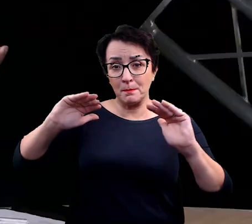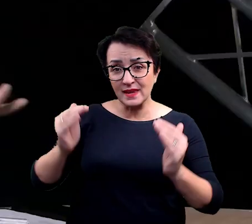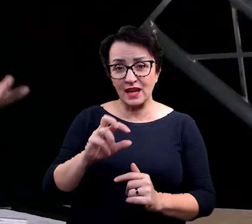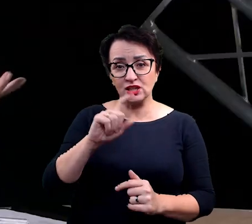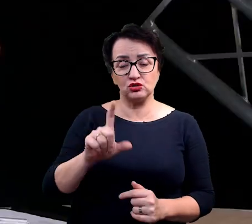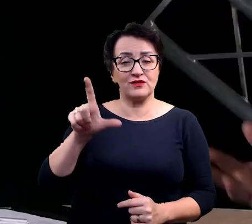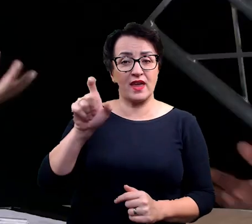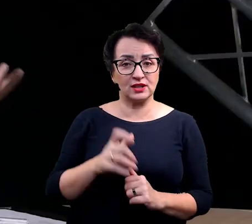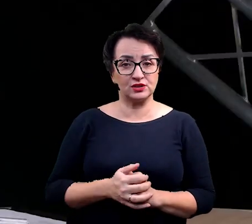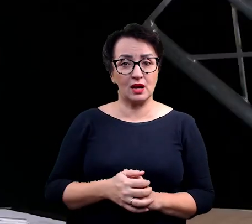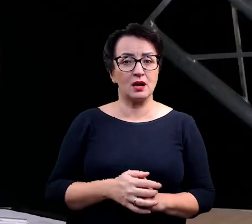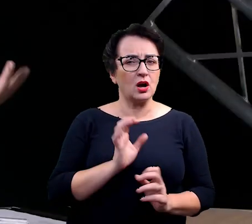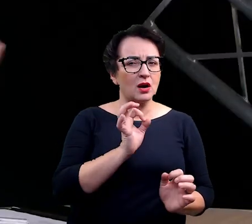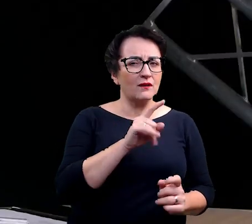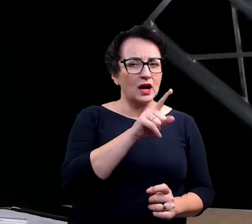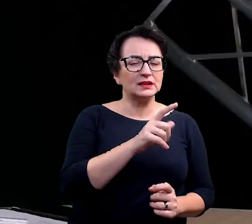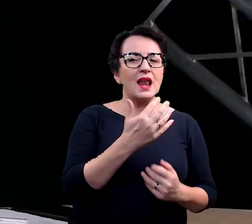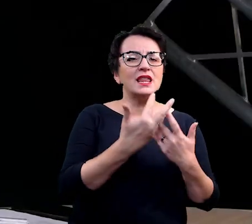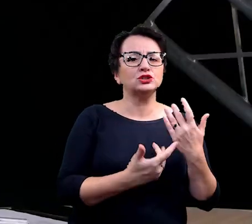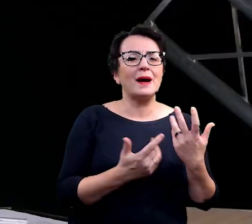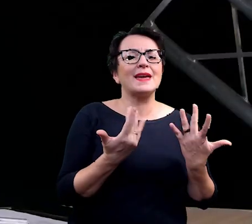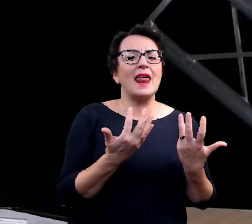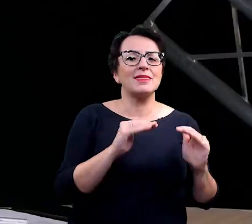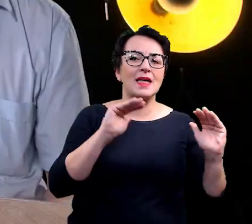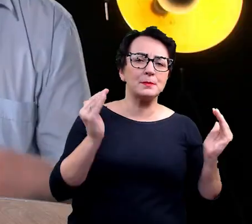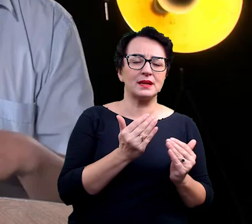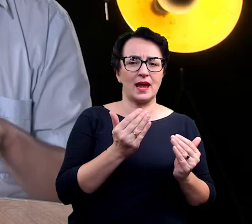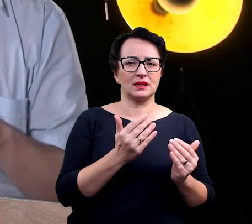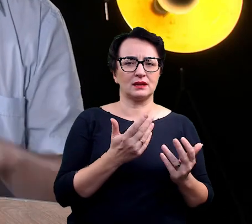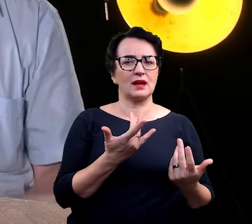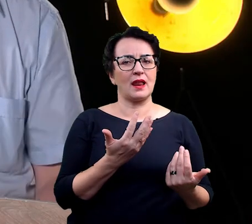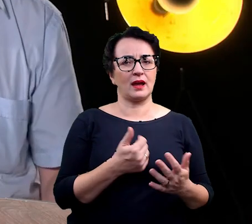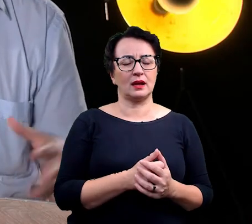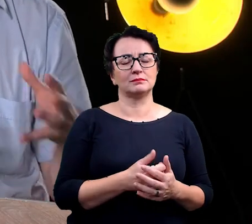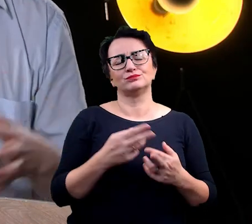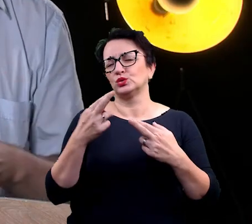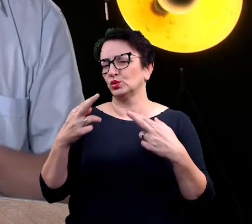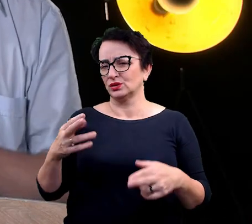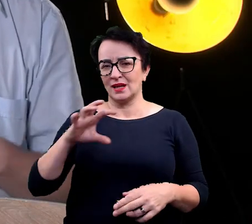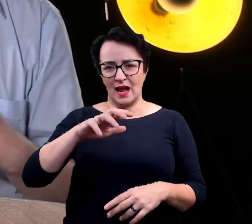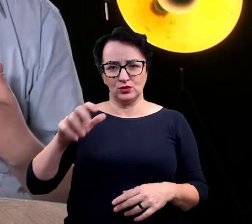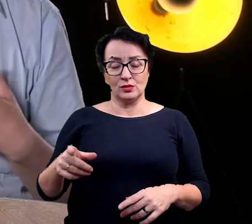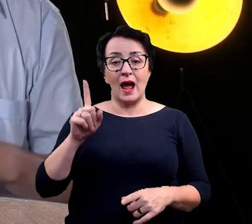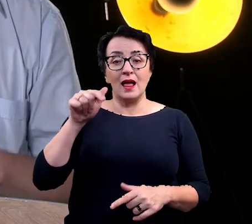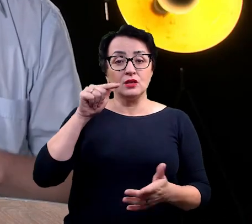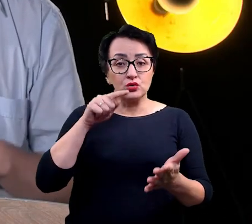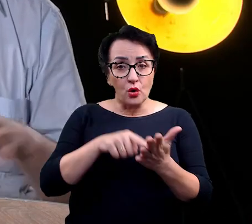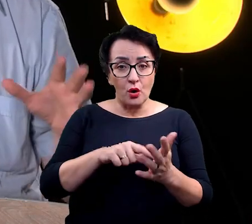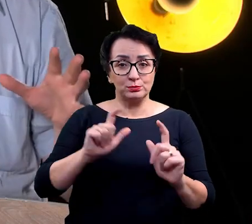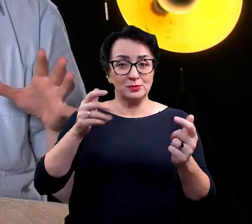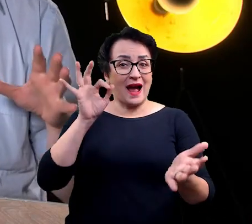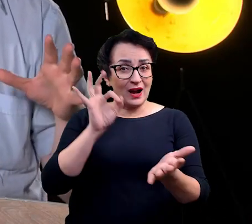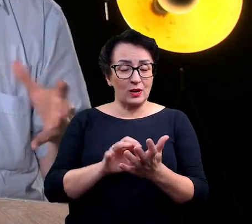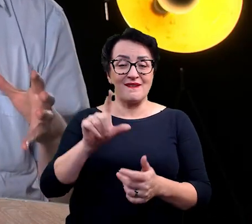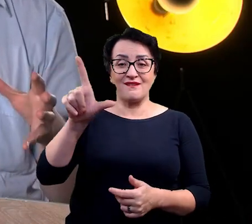jaka to jest ta liczba, która już decyduje o tym, że to już jest naprawdę coś co warto? różnie, różnie gatunków, ale w tym przypadku te 200 osobników, które